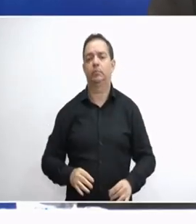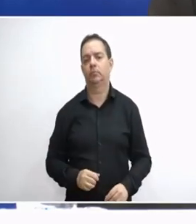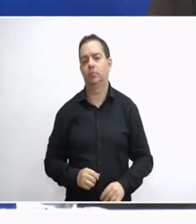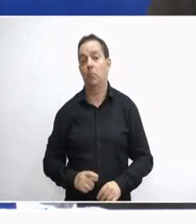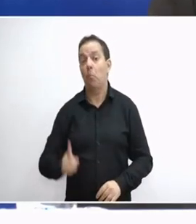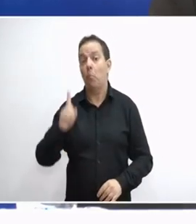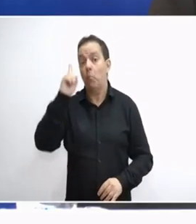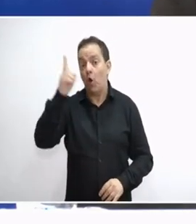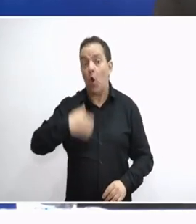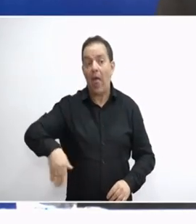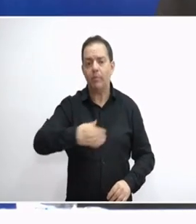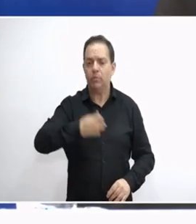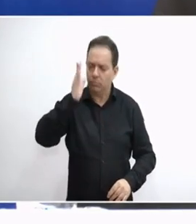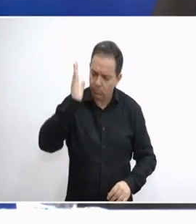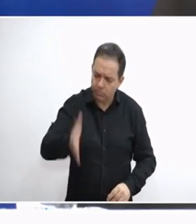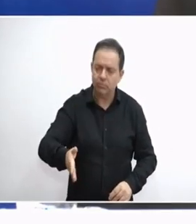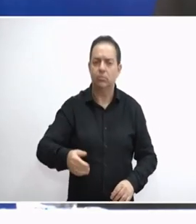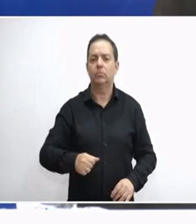Μόνο εμείς μπορούμε.